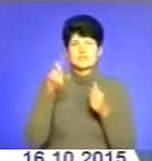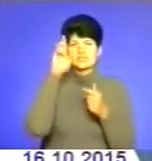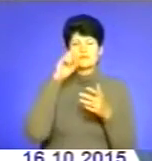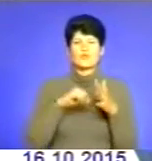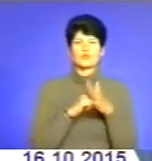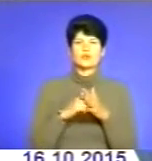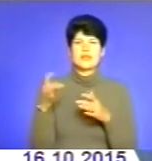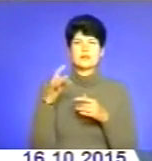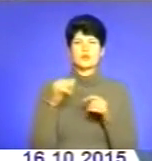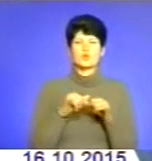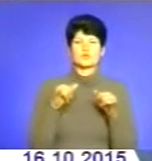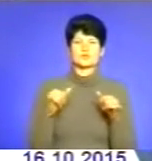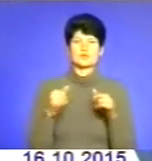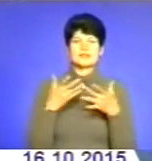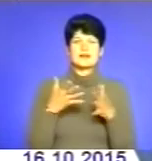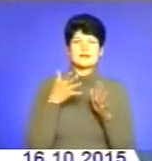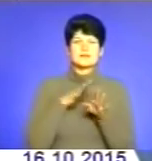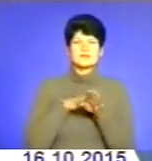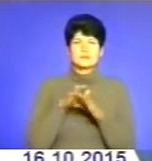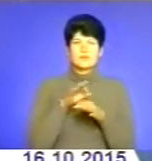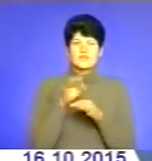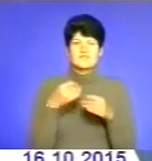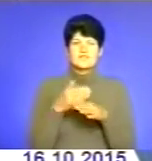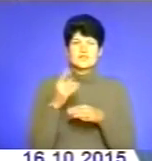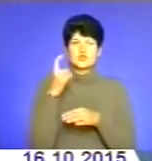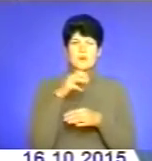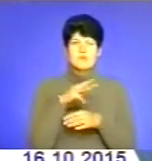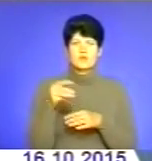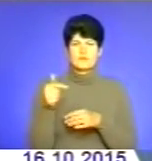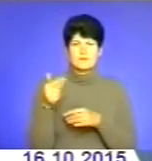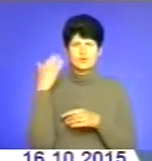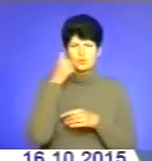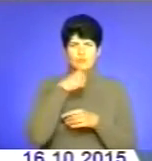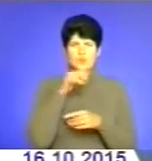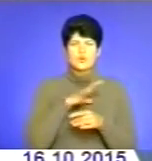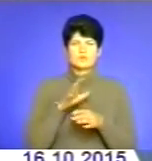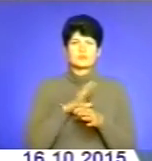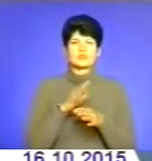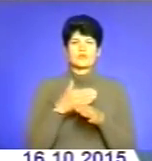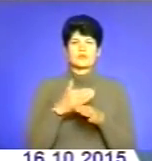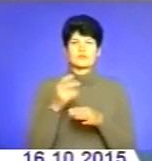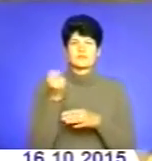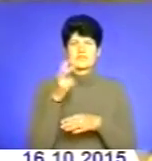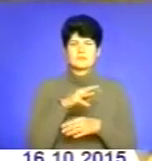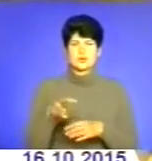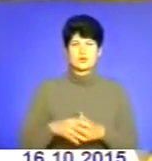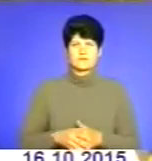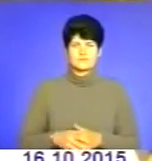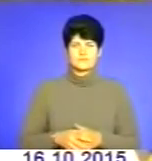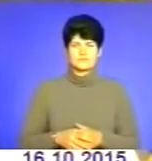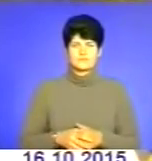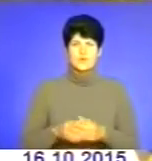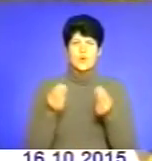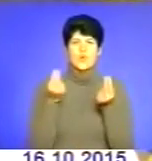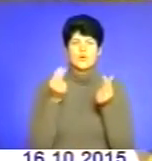На реалізацію проєктів краю виділено майже 100 мільйонів гривень. Для порівняння торік було виділено 12 мільйонів. Хоч